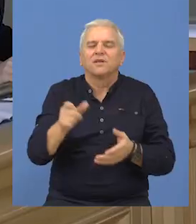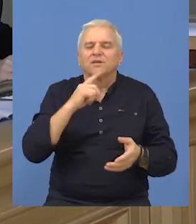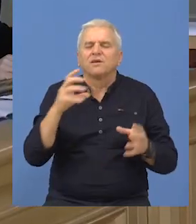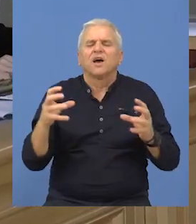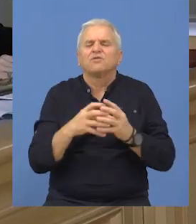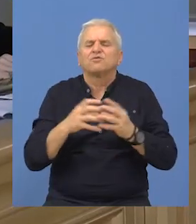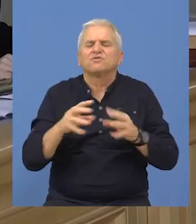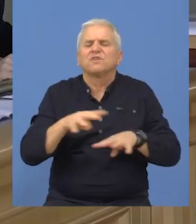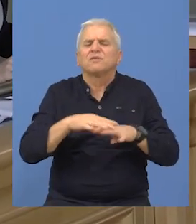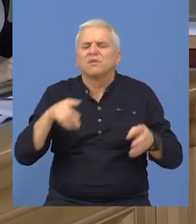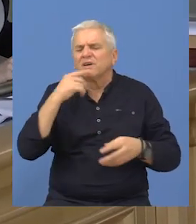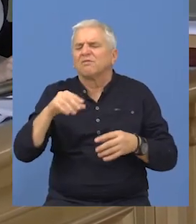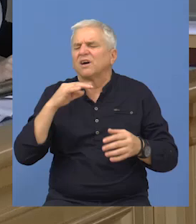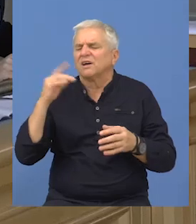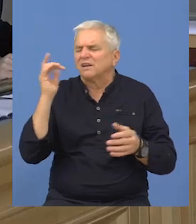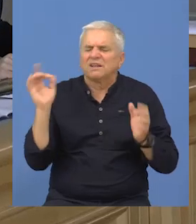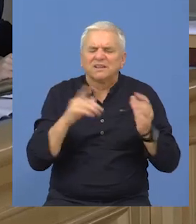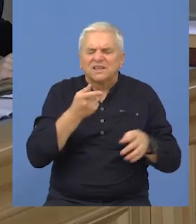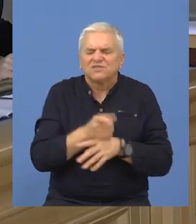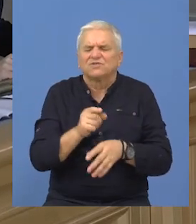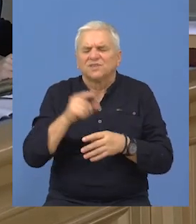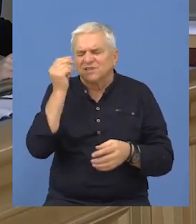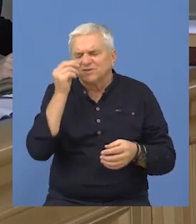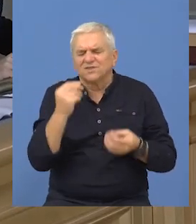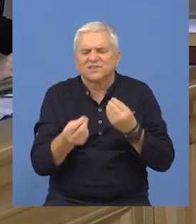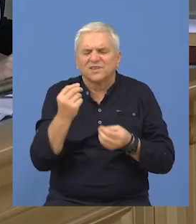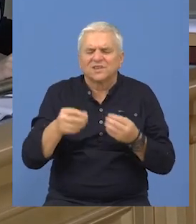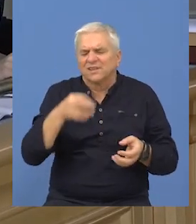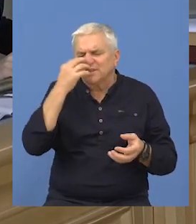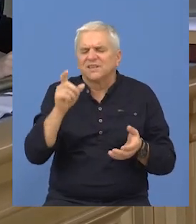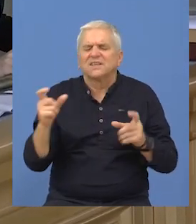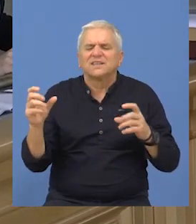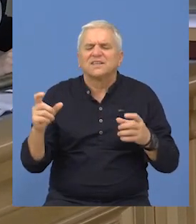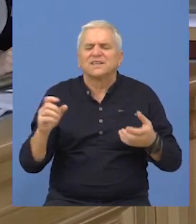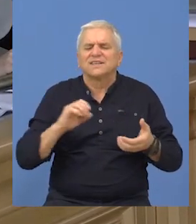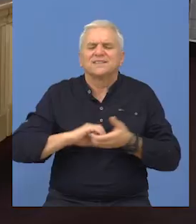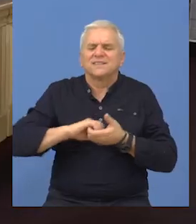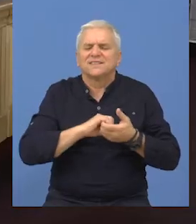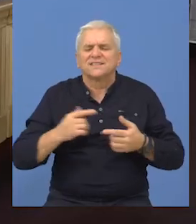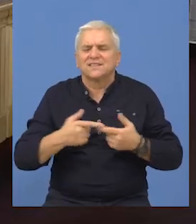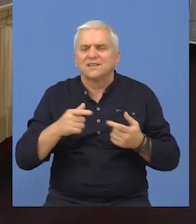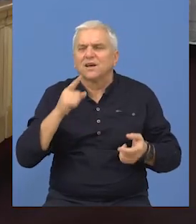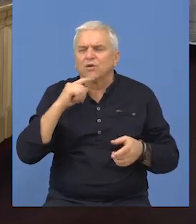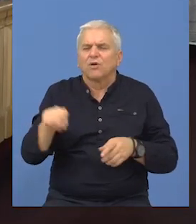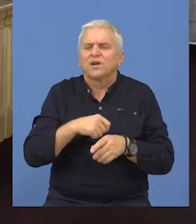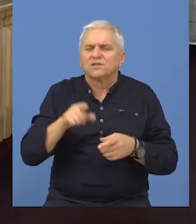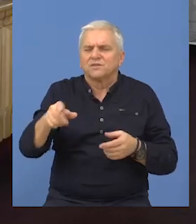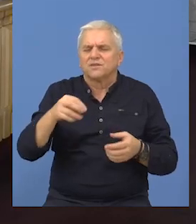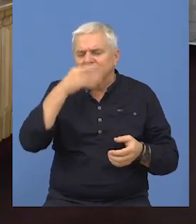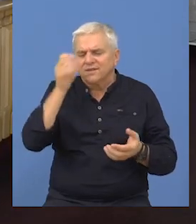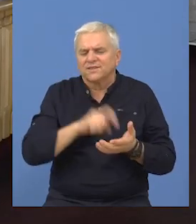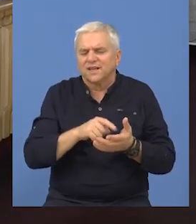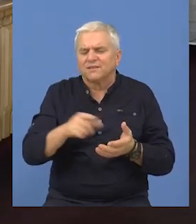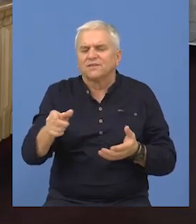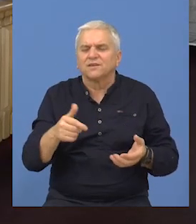bavimo na društvenim mrežama. Podržava, podržava, zahteve sindikata. A ko je rešio sve